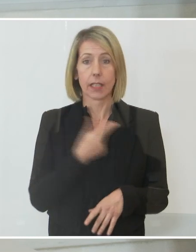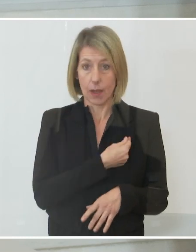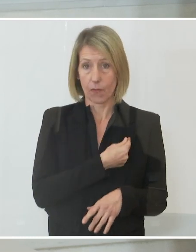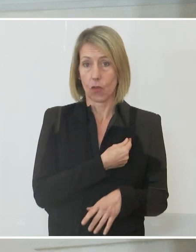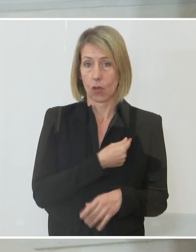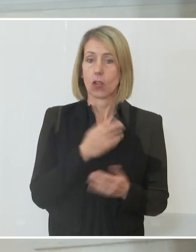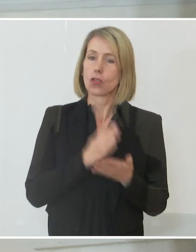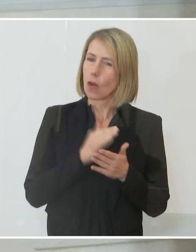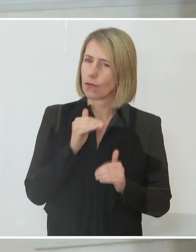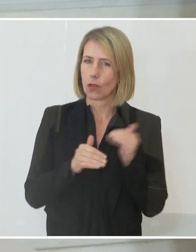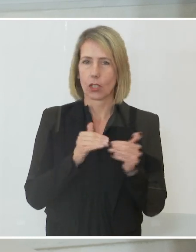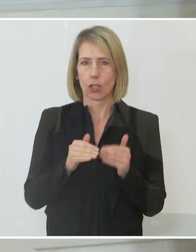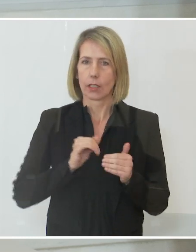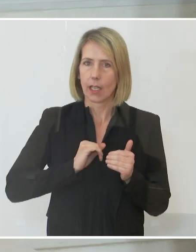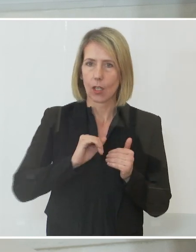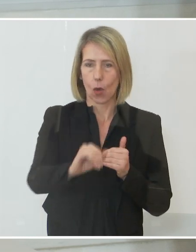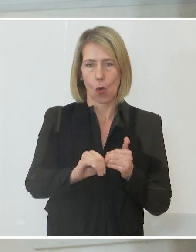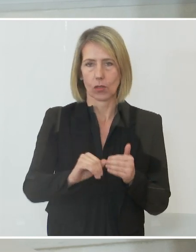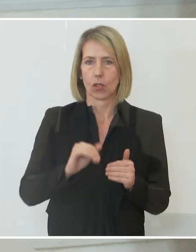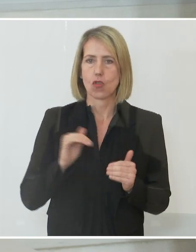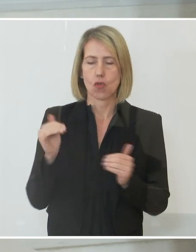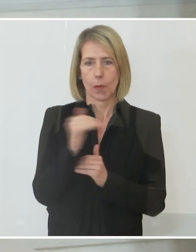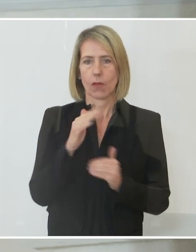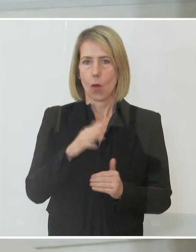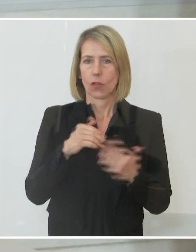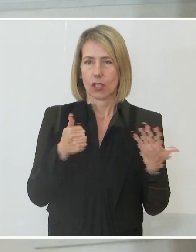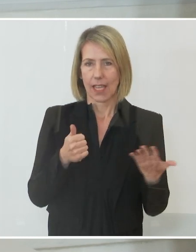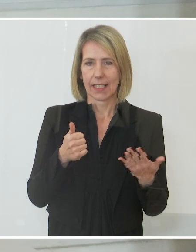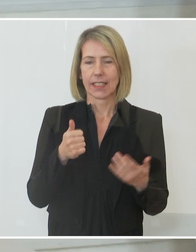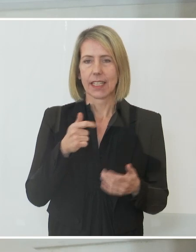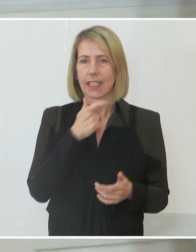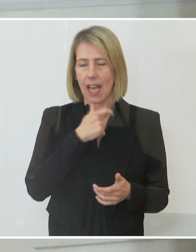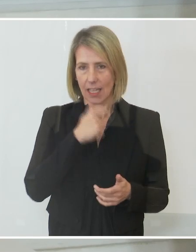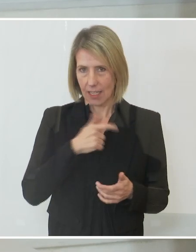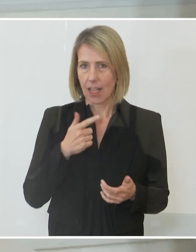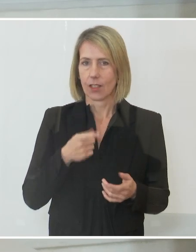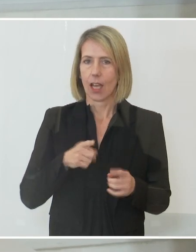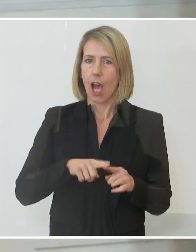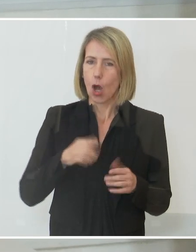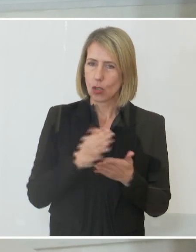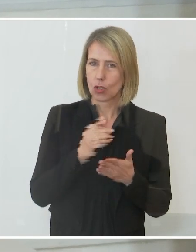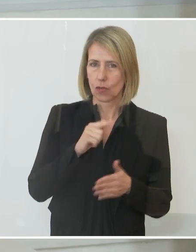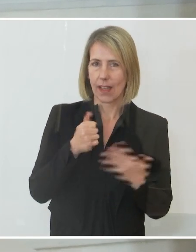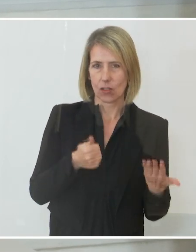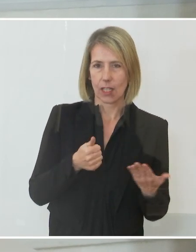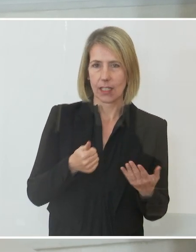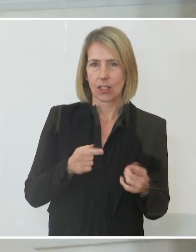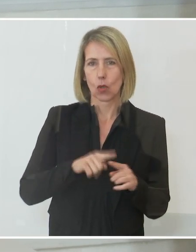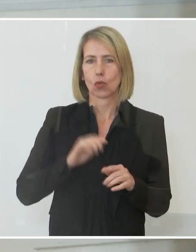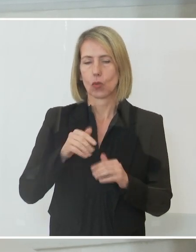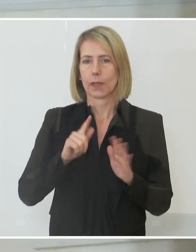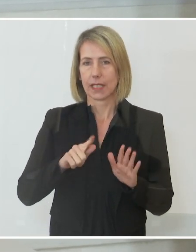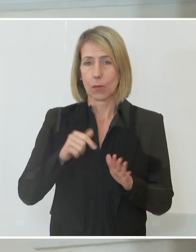ritte. Wir haben bei den über 65Jährigen bereits 52 Prozent geimpft und bei den über 75-Jährigen 67 Prozent.